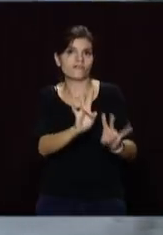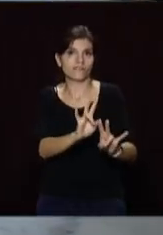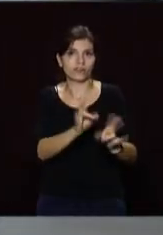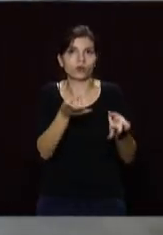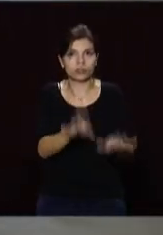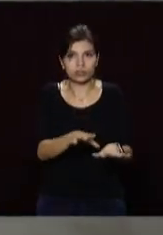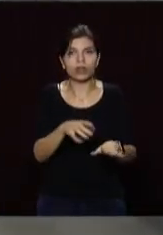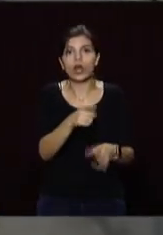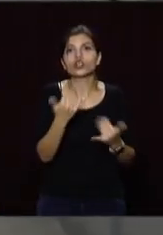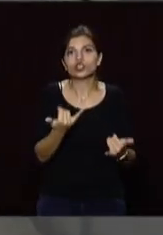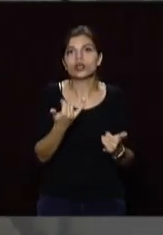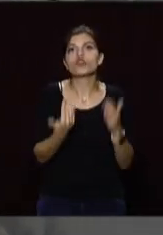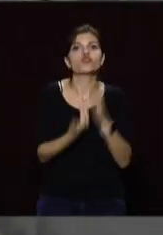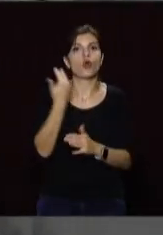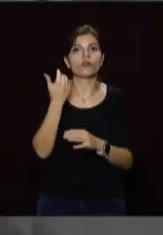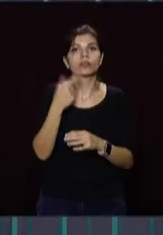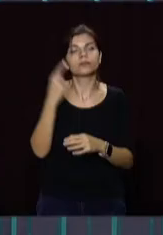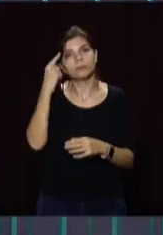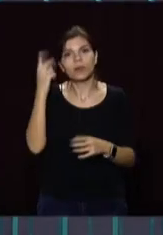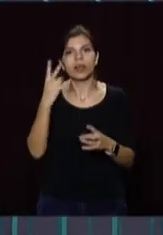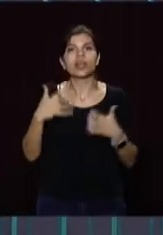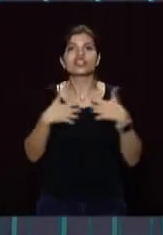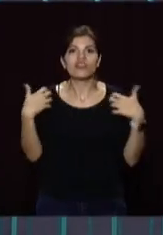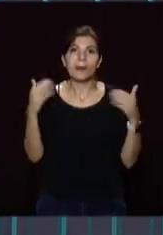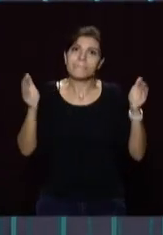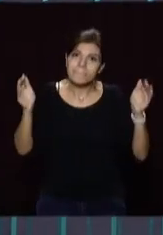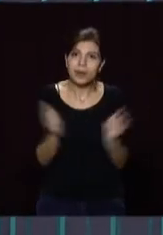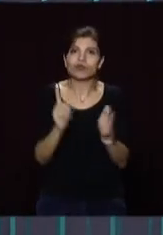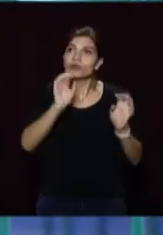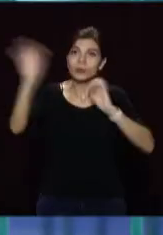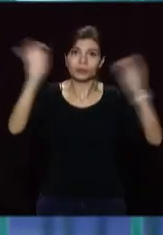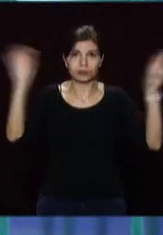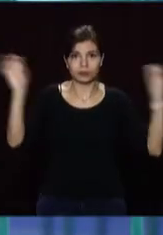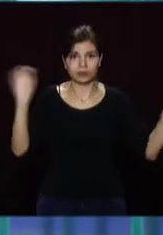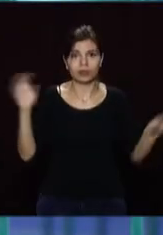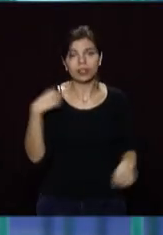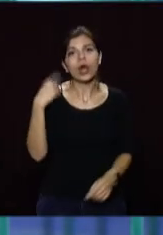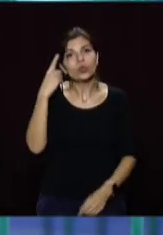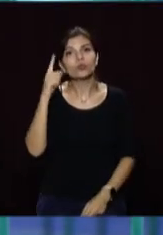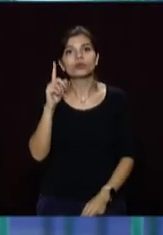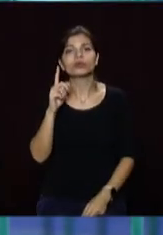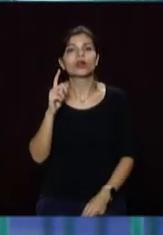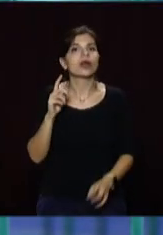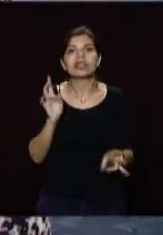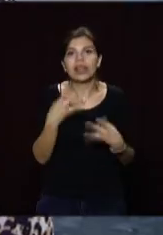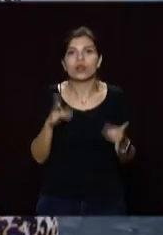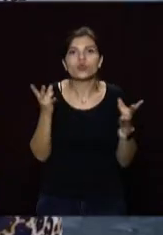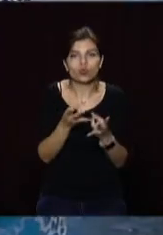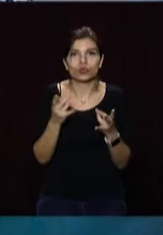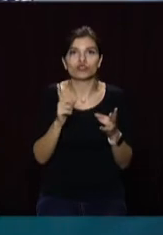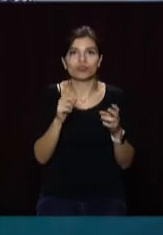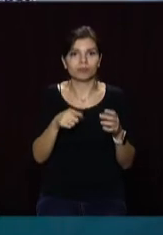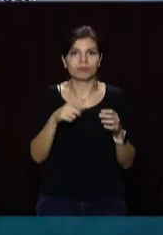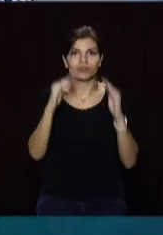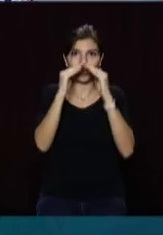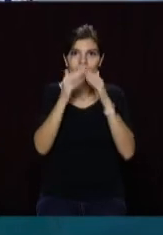кажуть волонтери. Нині ставлять перед собою нове – зменшити кількість волохатих безхаченків. Сподіваюся, що не буде необхідності розширятися. Все-таки хочеться,